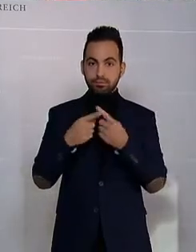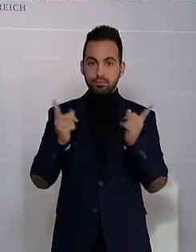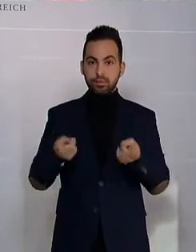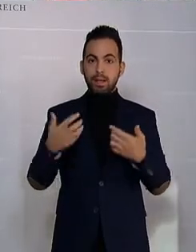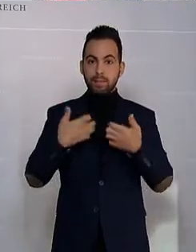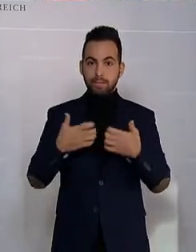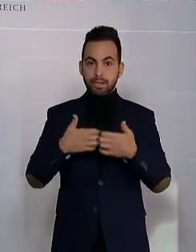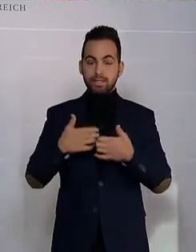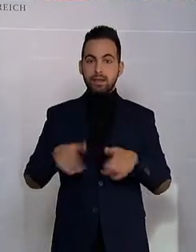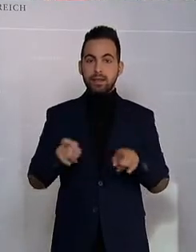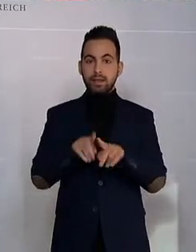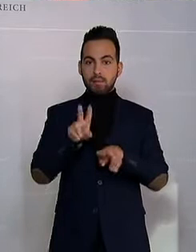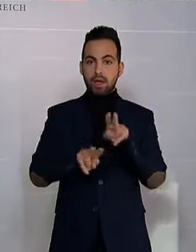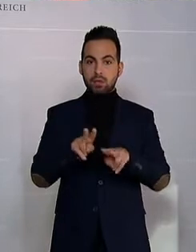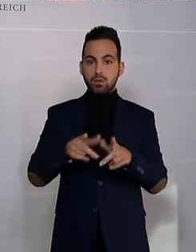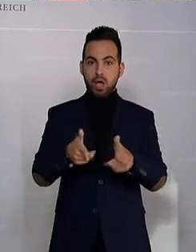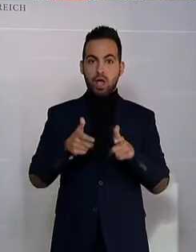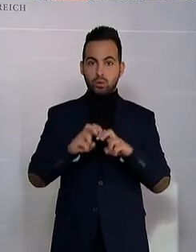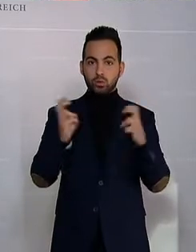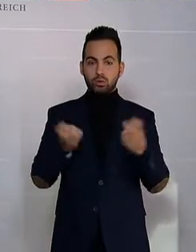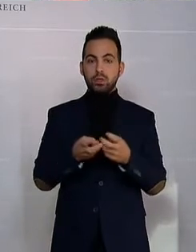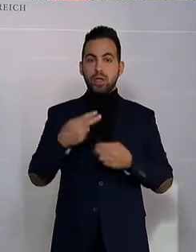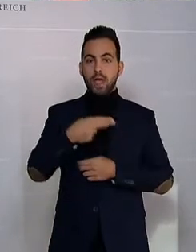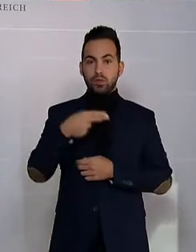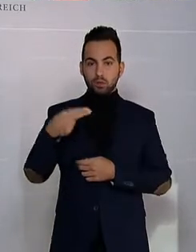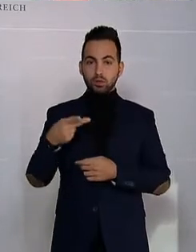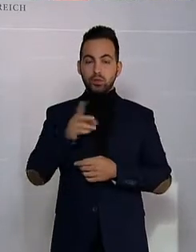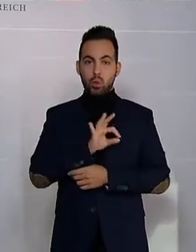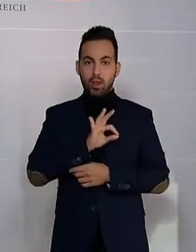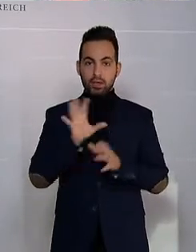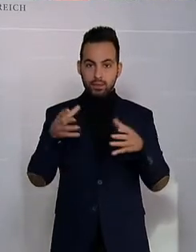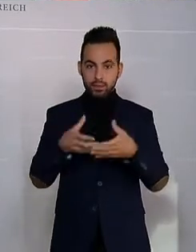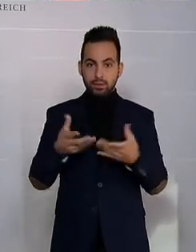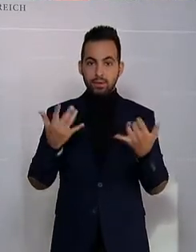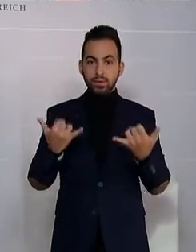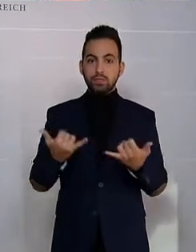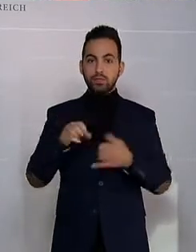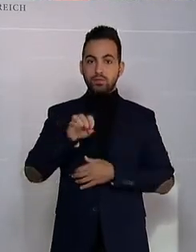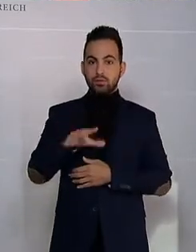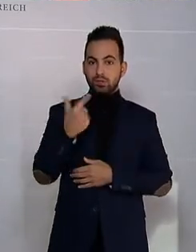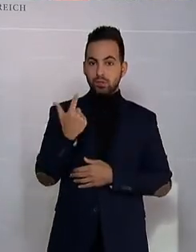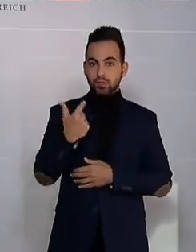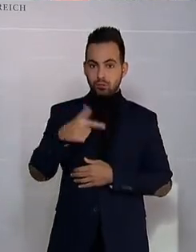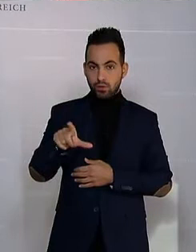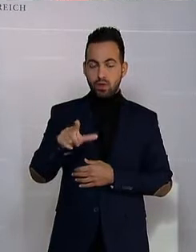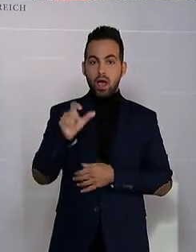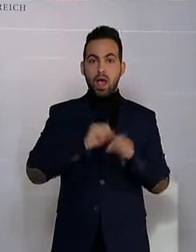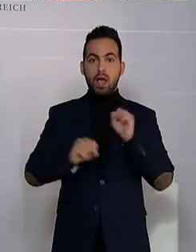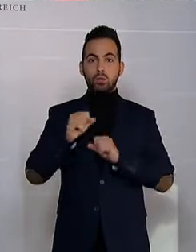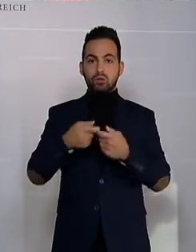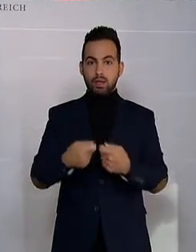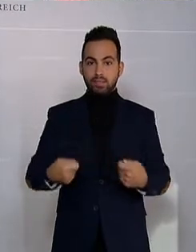Berichte des Gleichbehandlungsausschusses über die Andräge der Abgeordneten Heinisch-Hosse, Kolleginnen und Kollegen, 1512 betreffend Akutmaßnahmen für